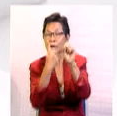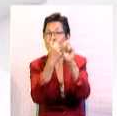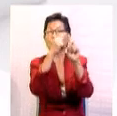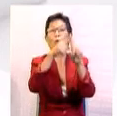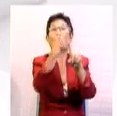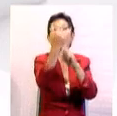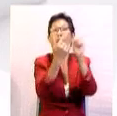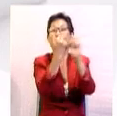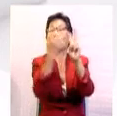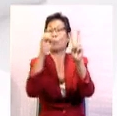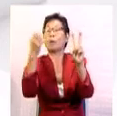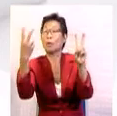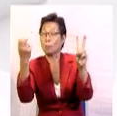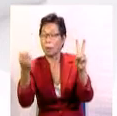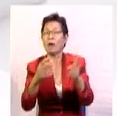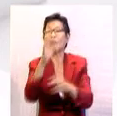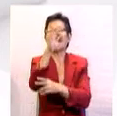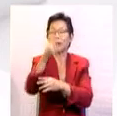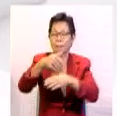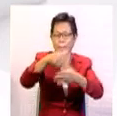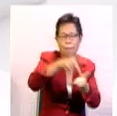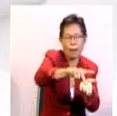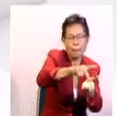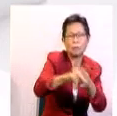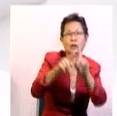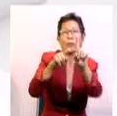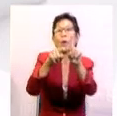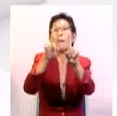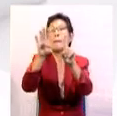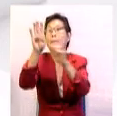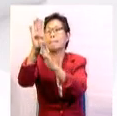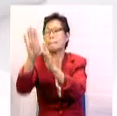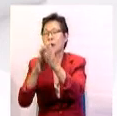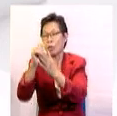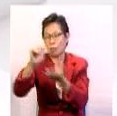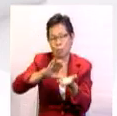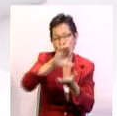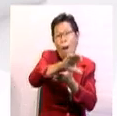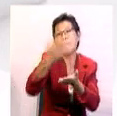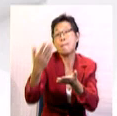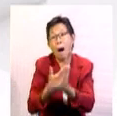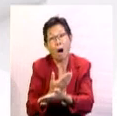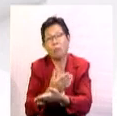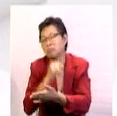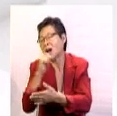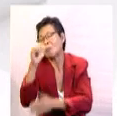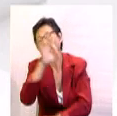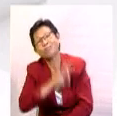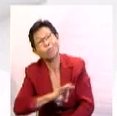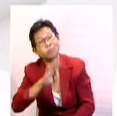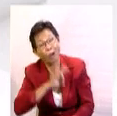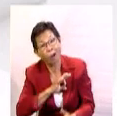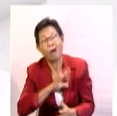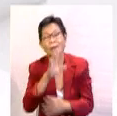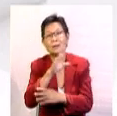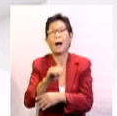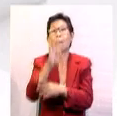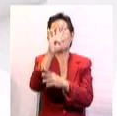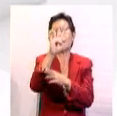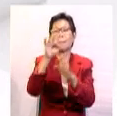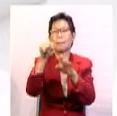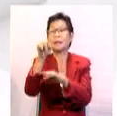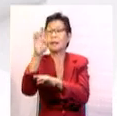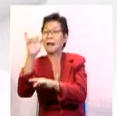Felda membelanjakan RM1.4 bilion untuk pelaburan baharu yang tidak menguntungkan sementara RM4